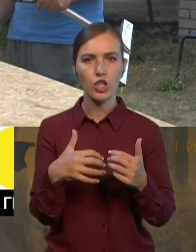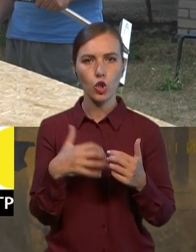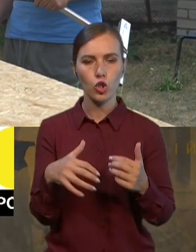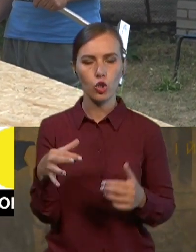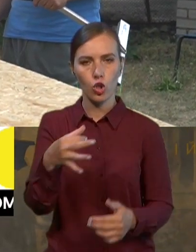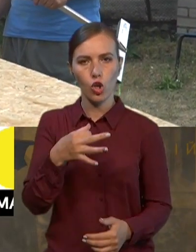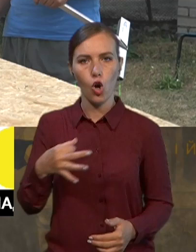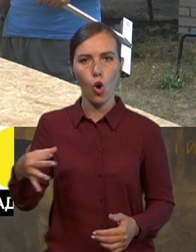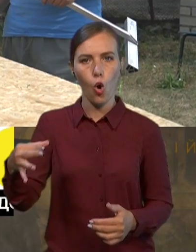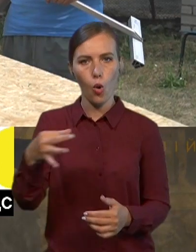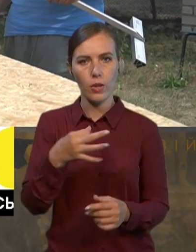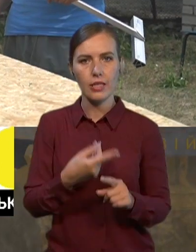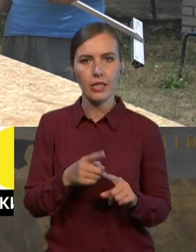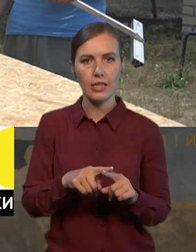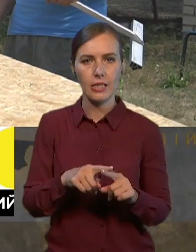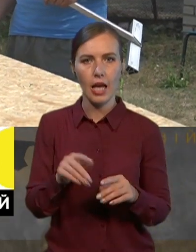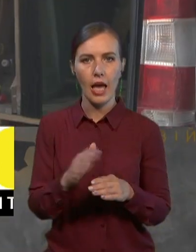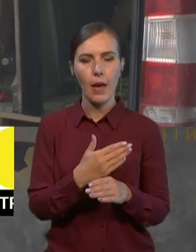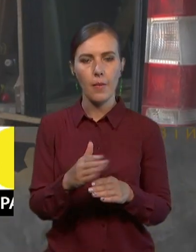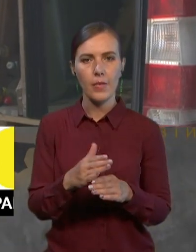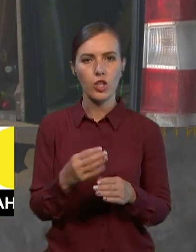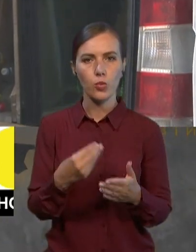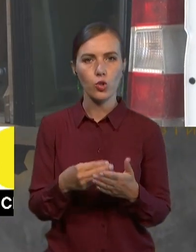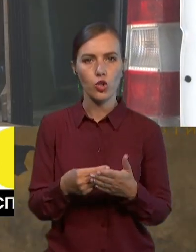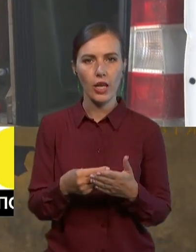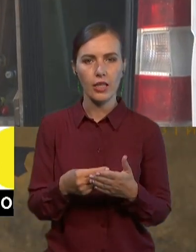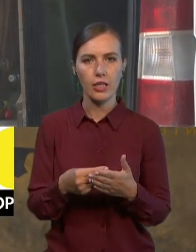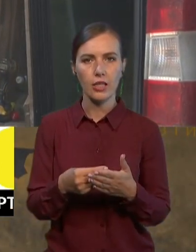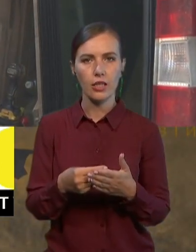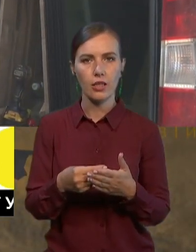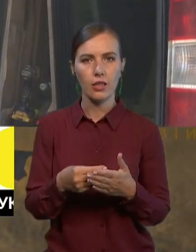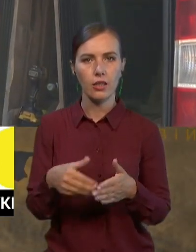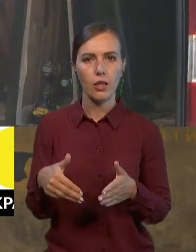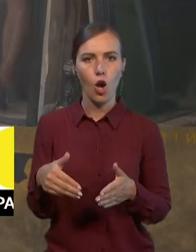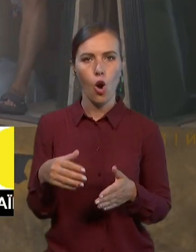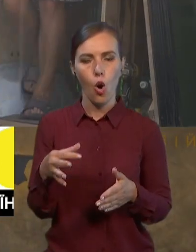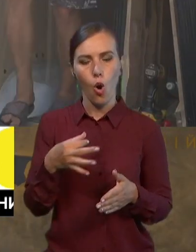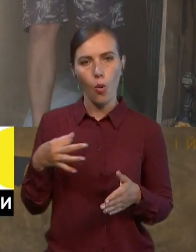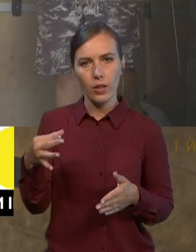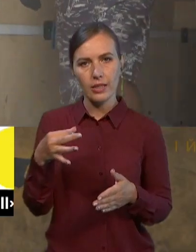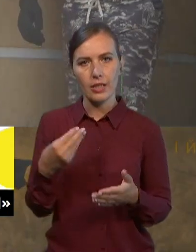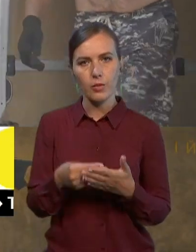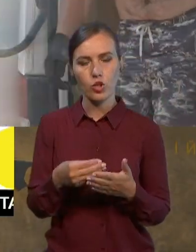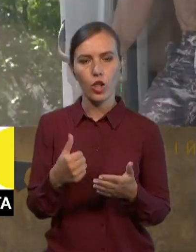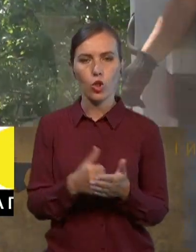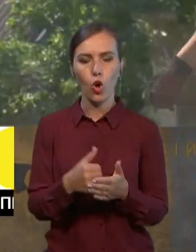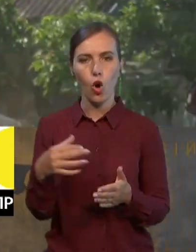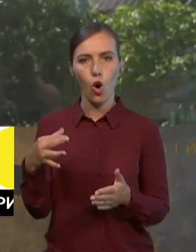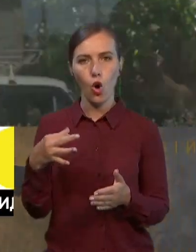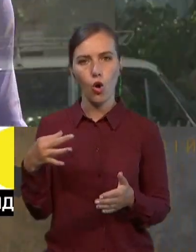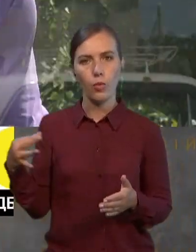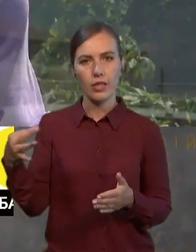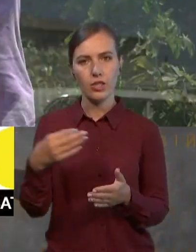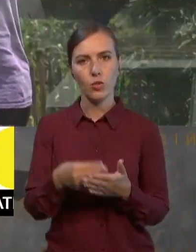міжбюджетні транспорти від громад до громади, обласний бюджет до обласного бюджету. І фактично